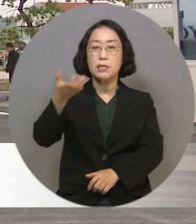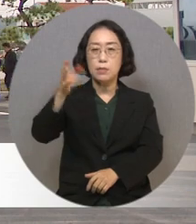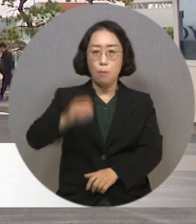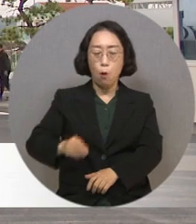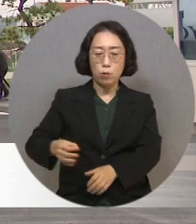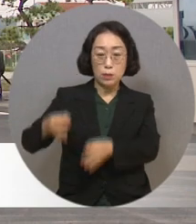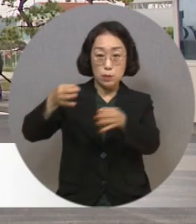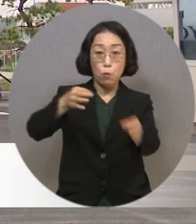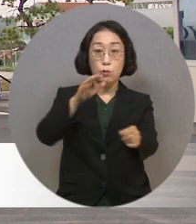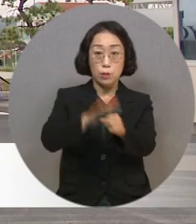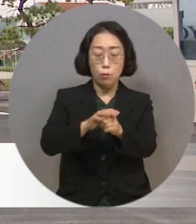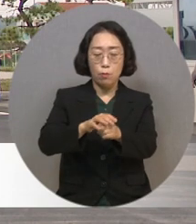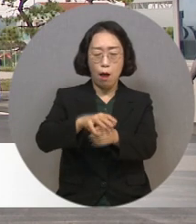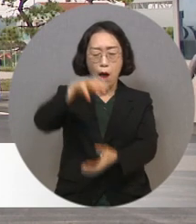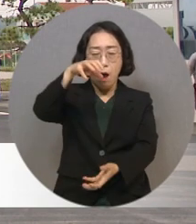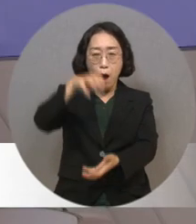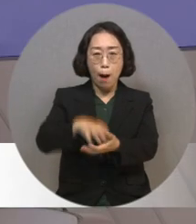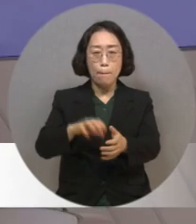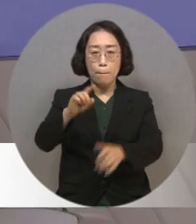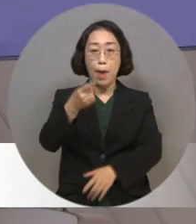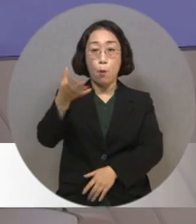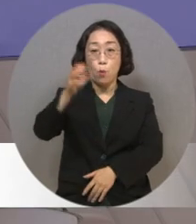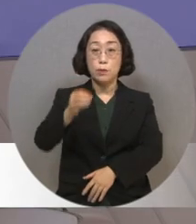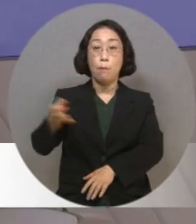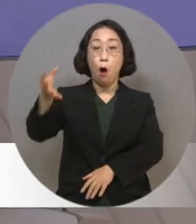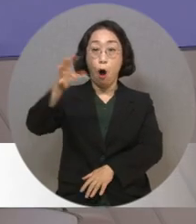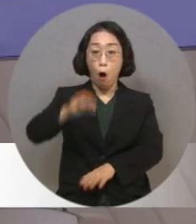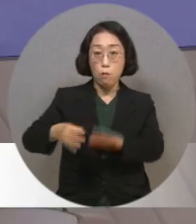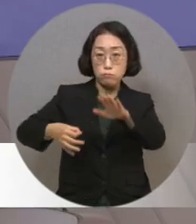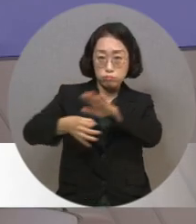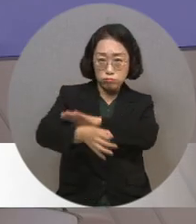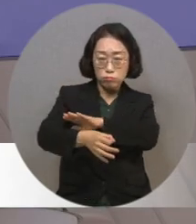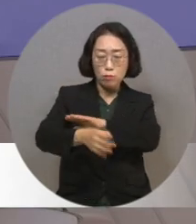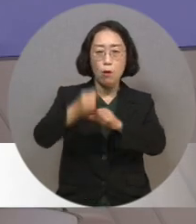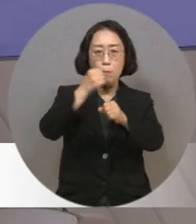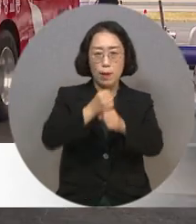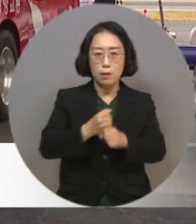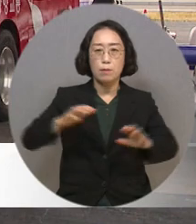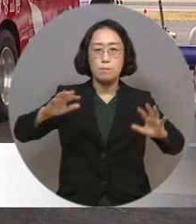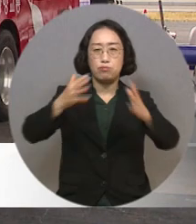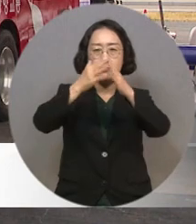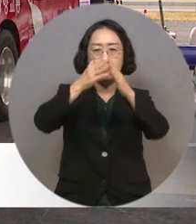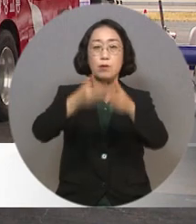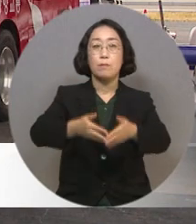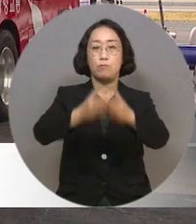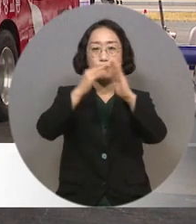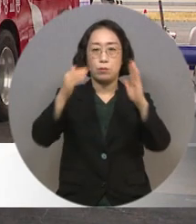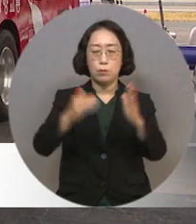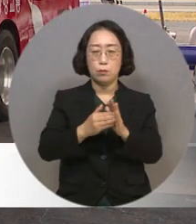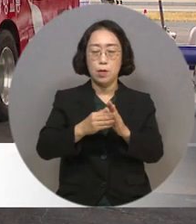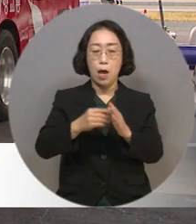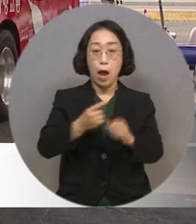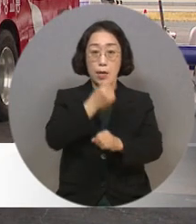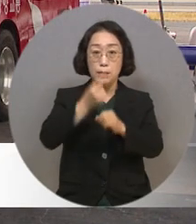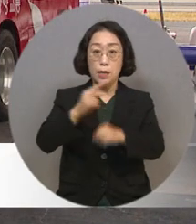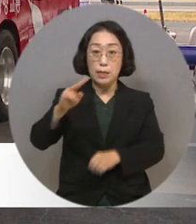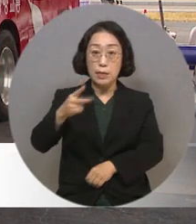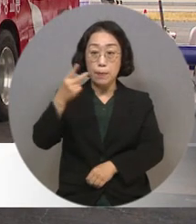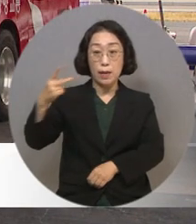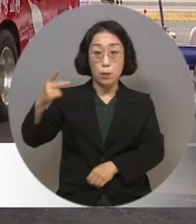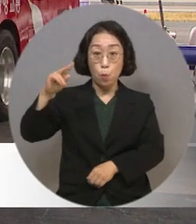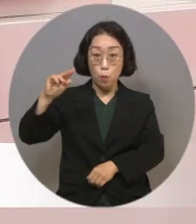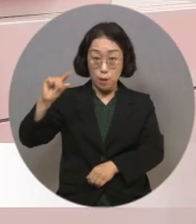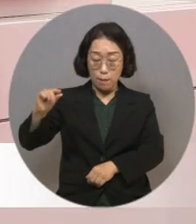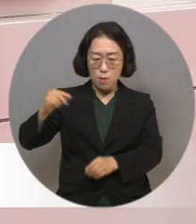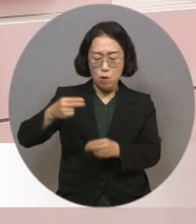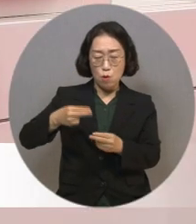지원받아 총 사업비 150억 원으로 설치됐습니다. 시간당 200kg의 수소를 충전할 수